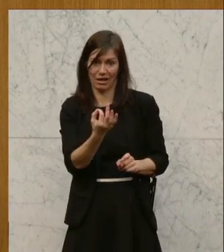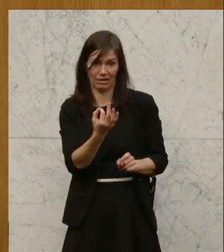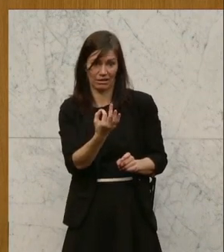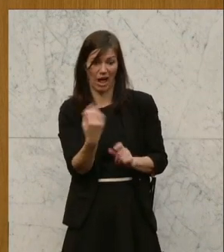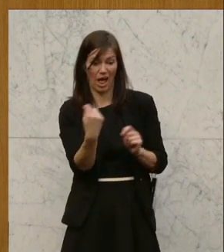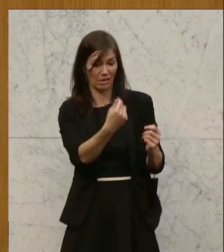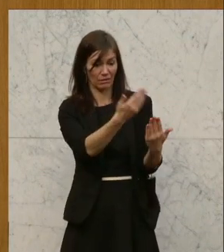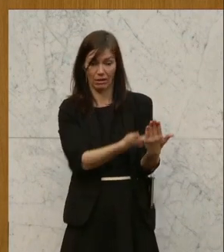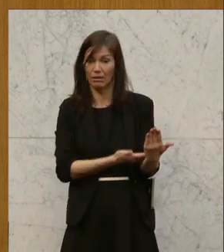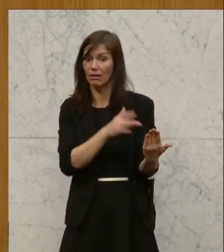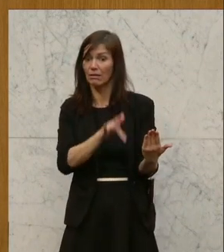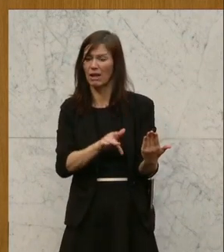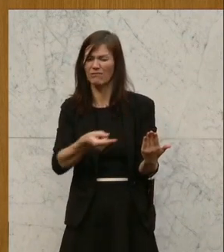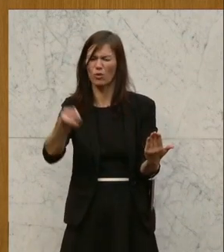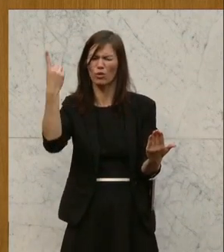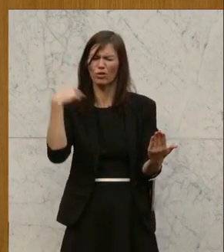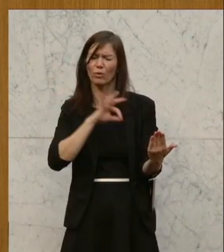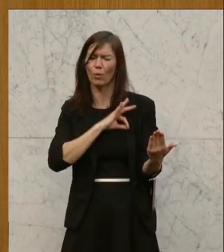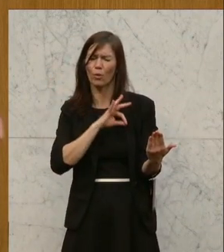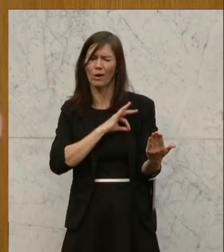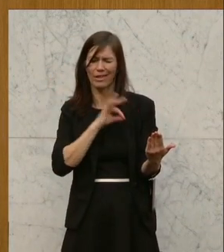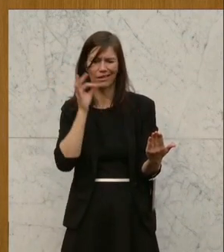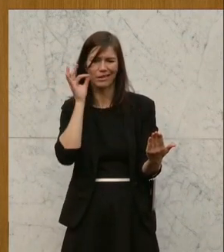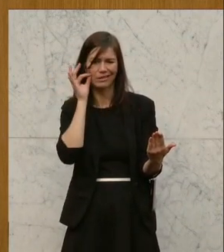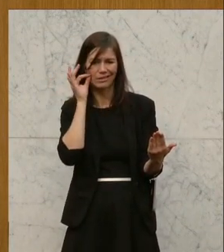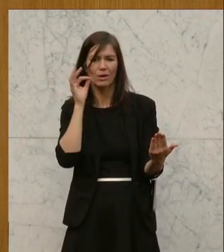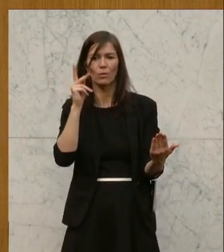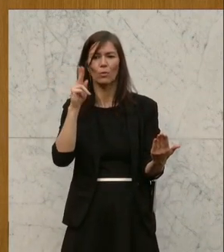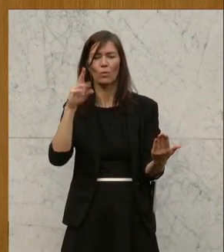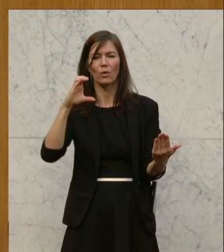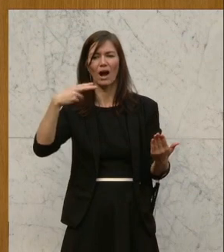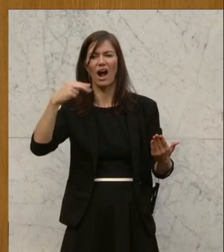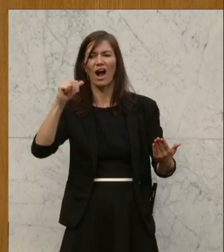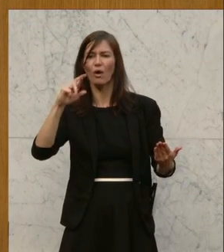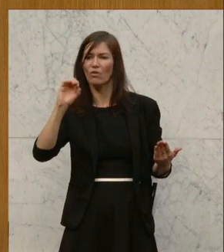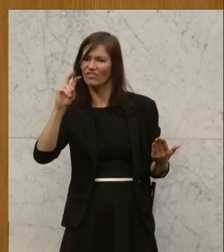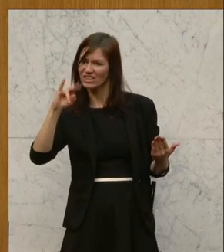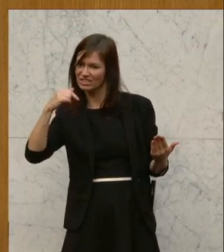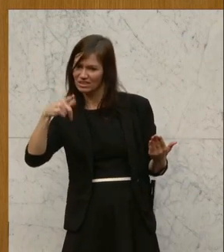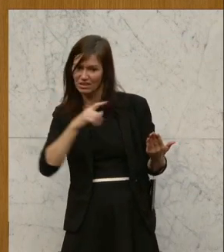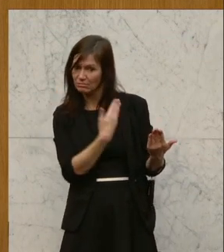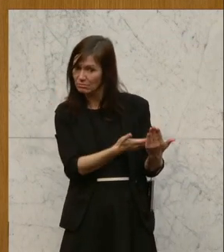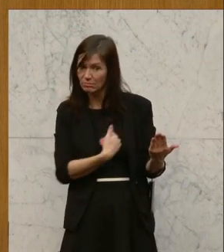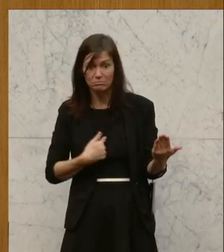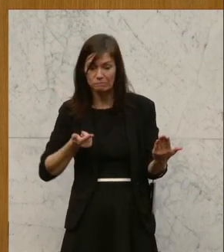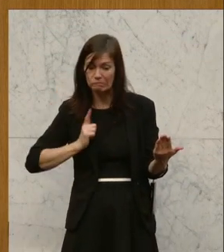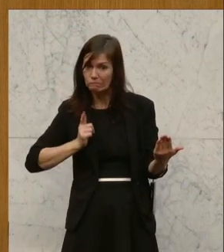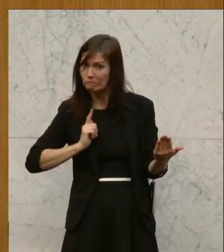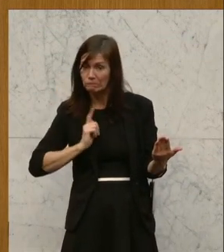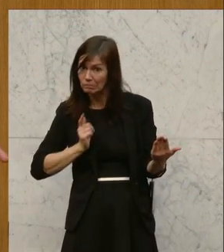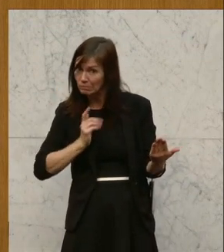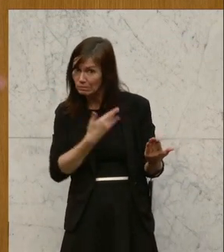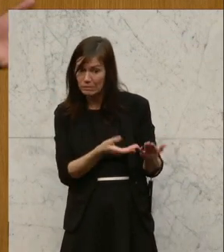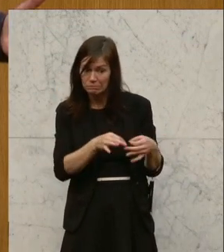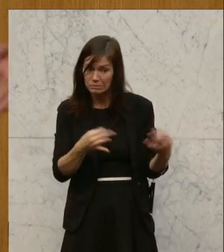Zeit zurück, von meiner Kollegin Kuchharowicz eingebracht. Eine Initiative dazu ist nicht zu sehen gewesen. Und